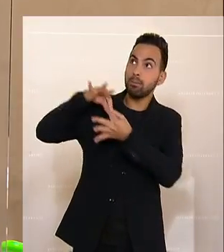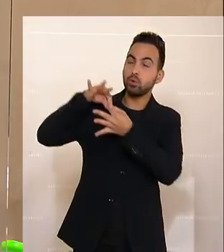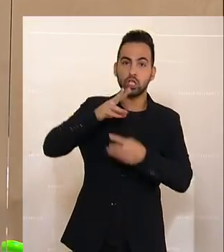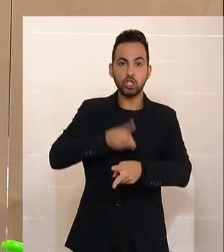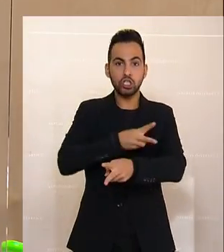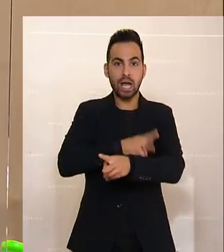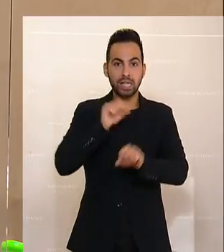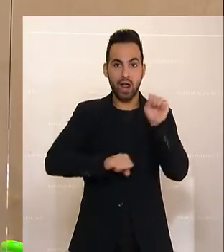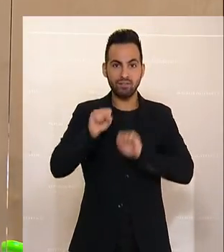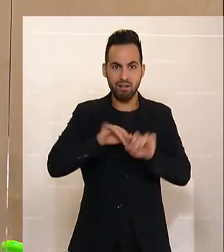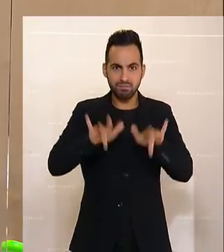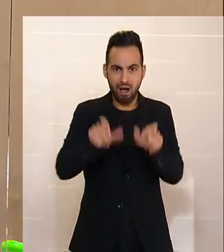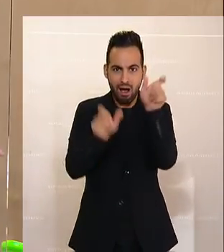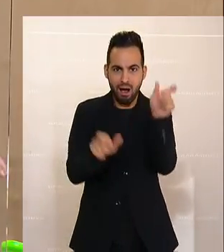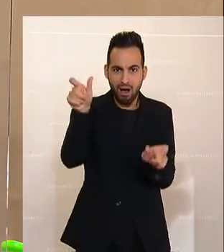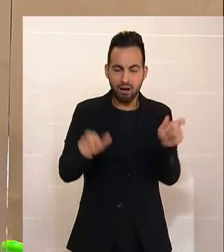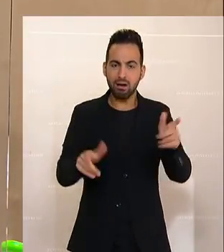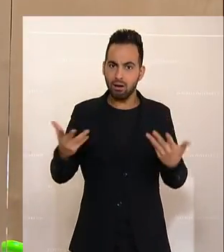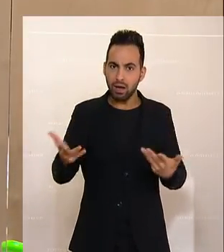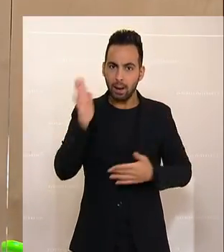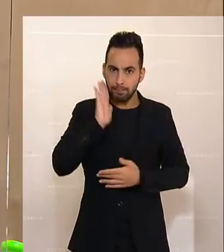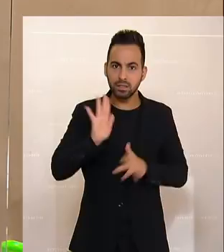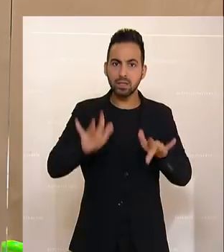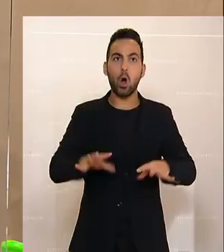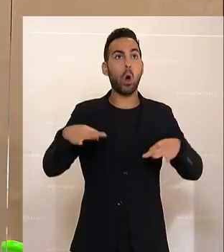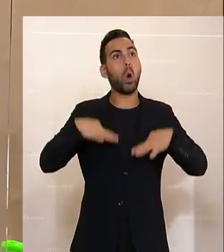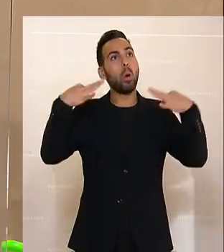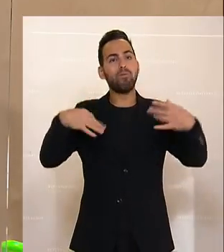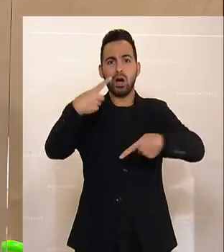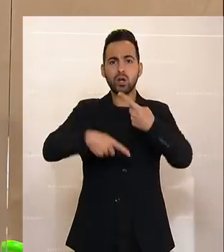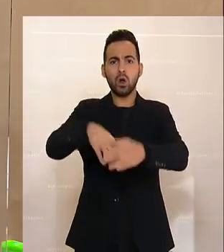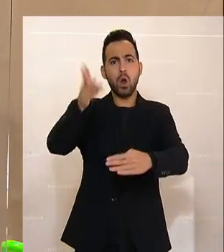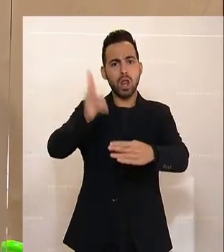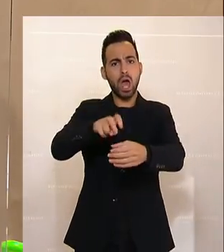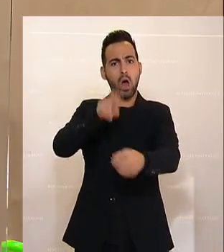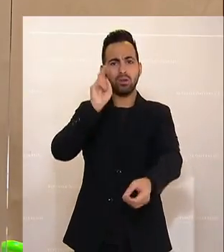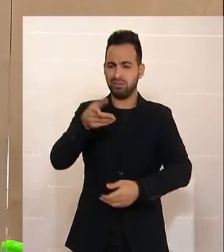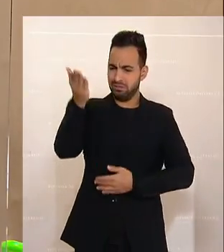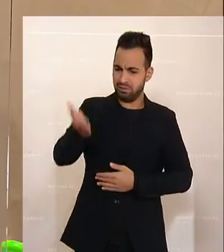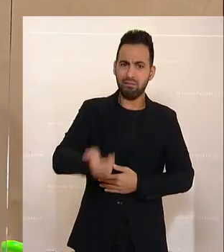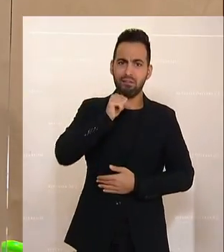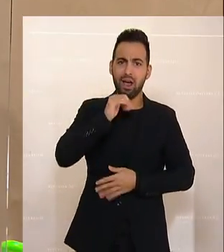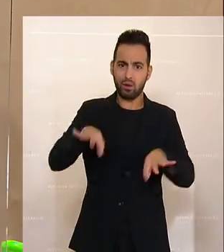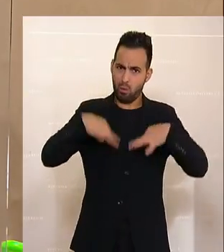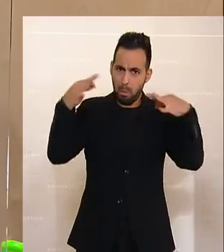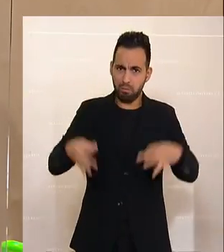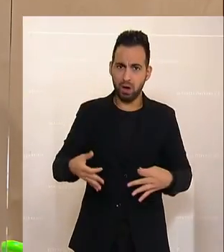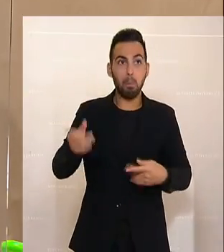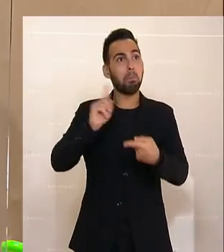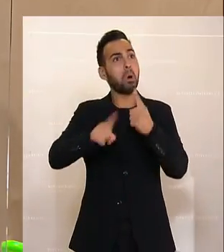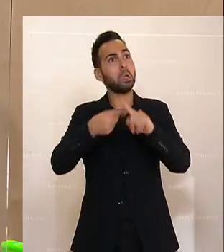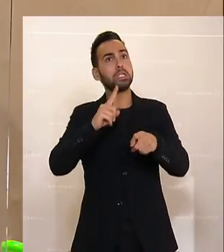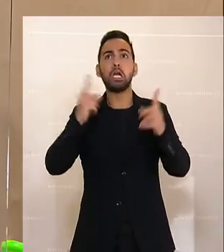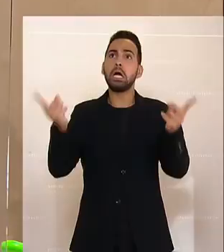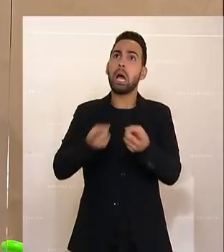Staatsanwälte. Gehen Sie doch endlich aus dieser Opferrolle raus. Sie sind kein Opfer einer politischen